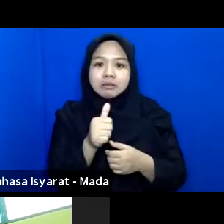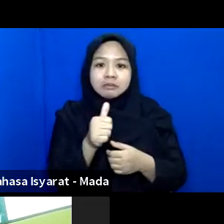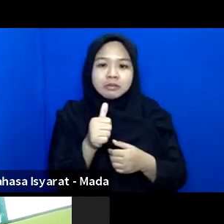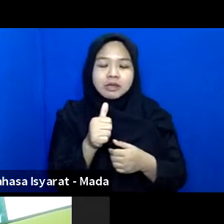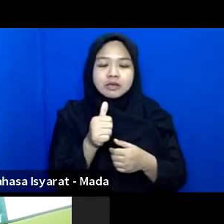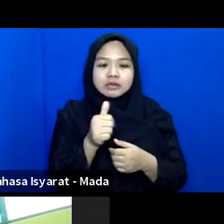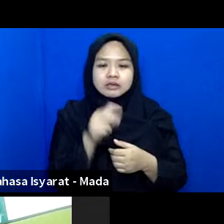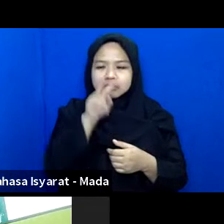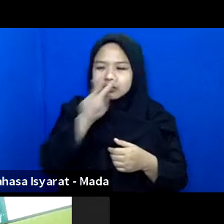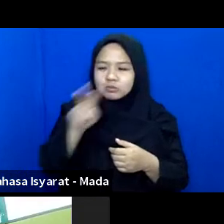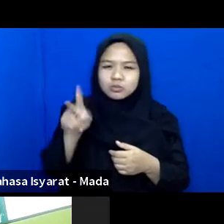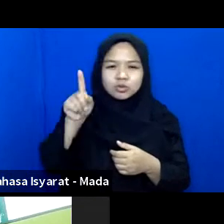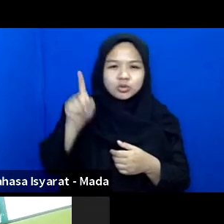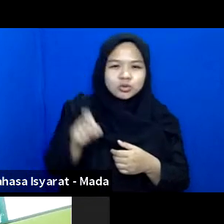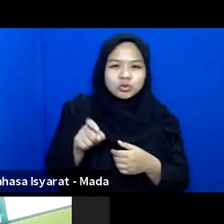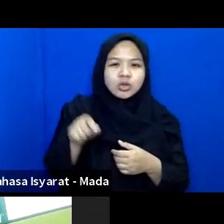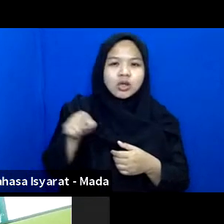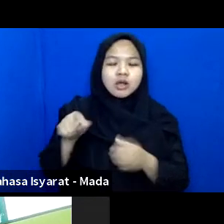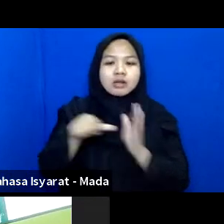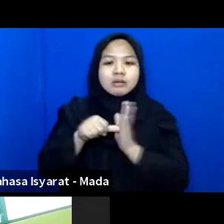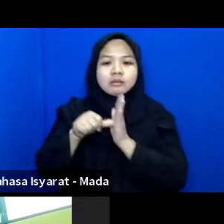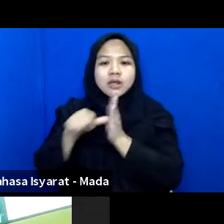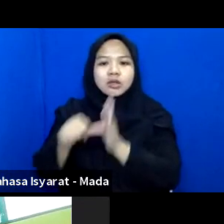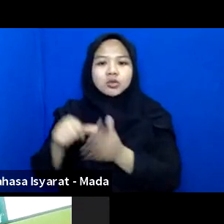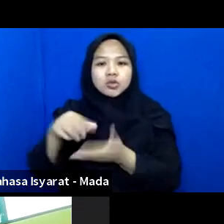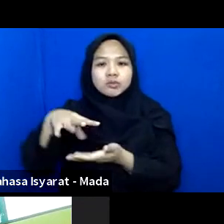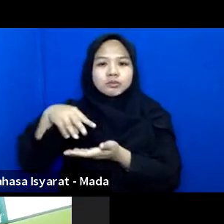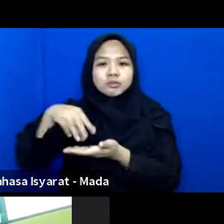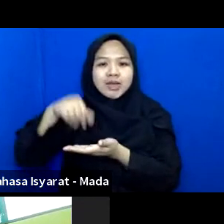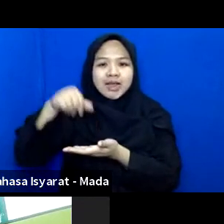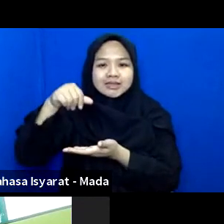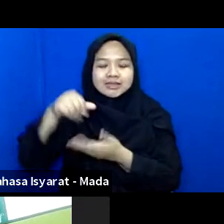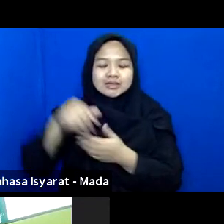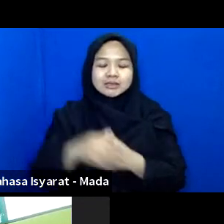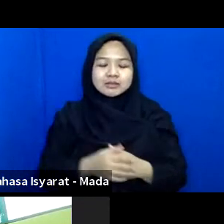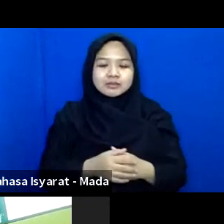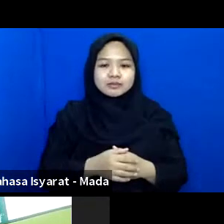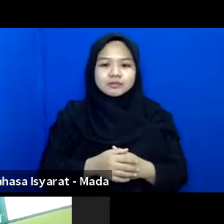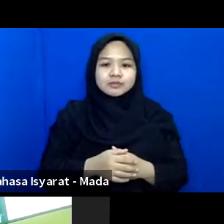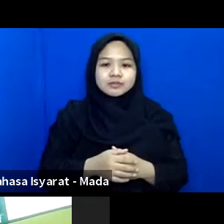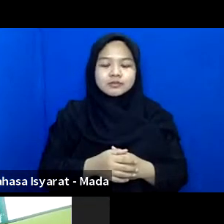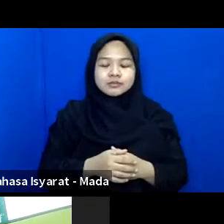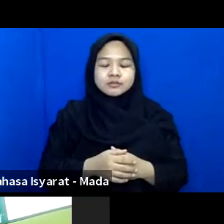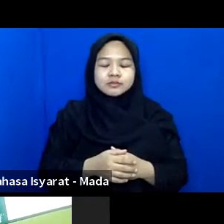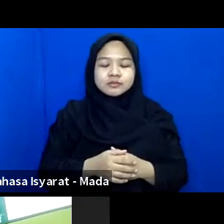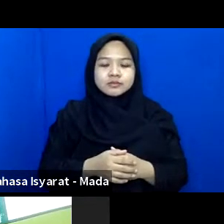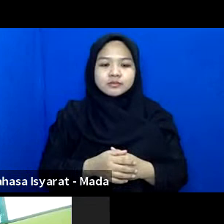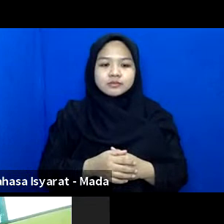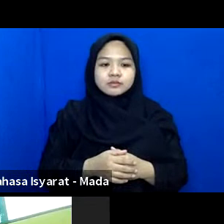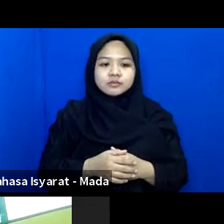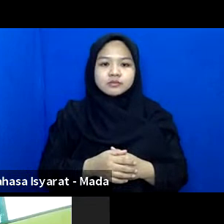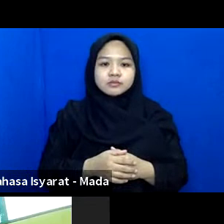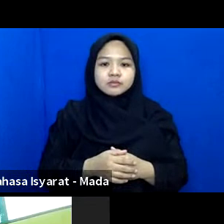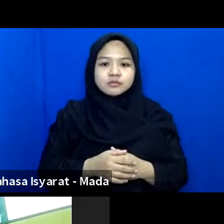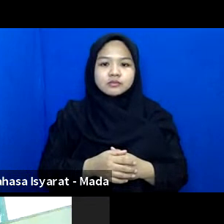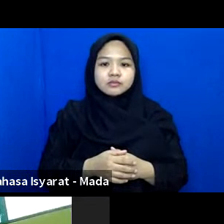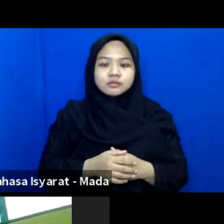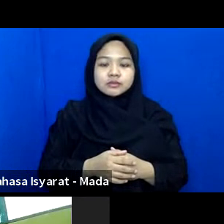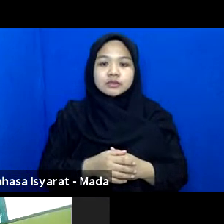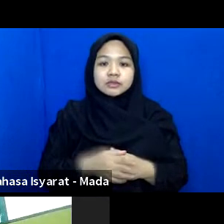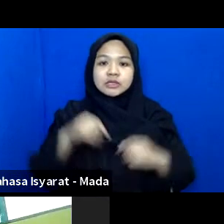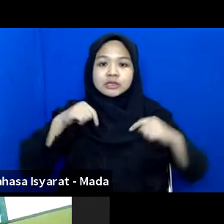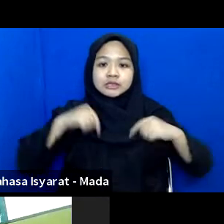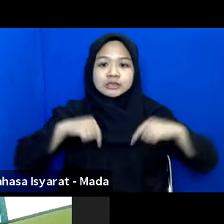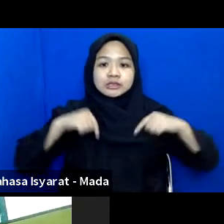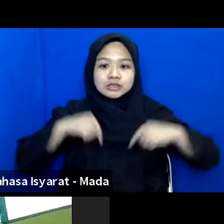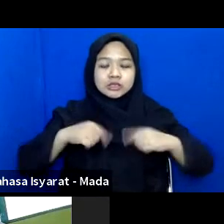Dipandang Sangat Membutuhkan Itu Dibantu Dengan Beras Kemudian Juga Pusituan Disini Sudah